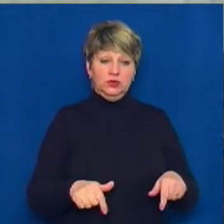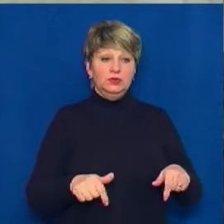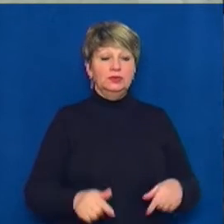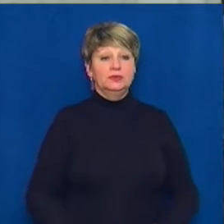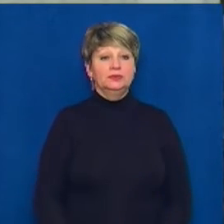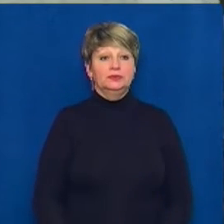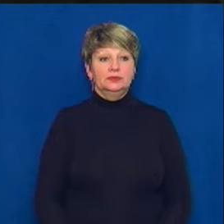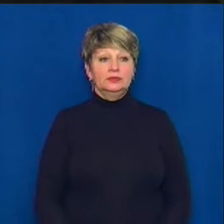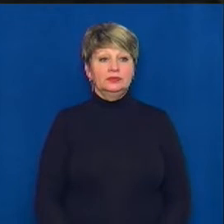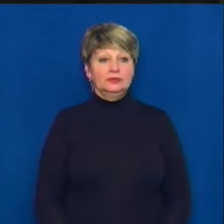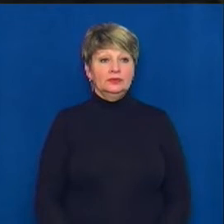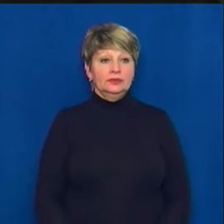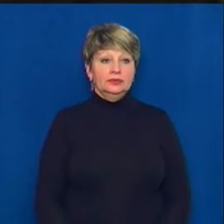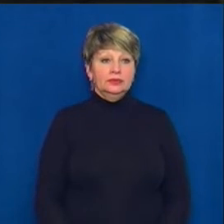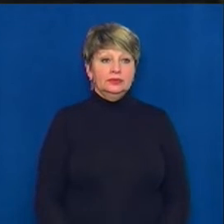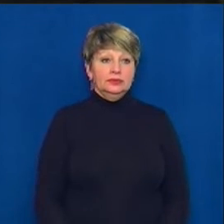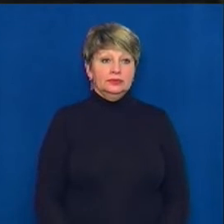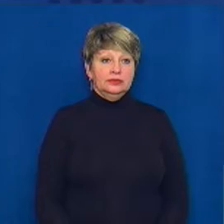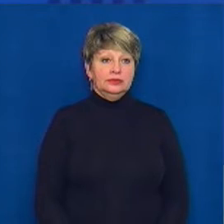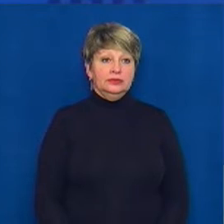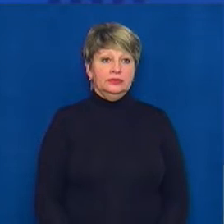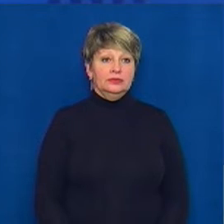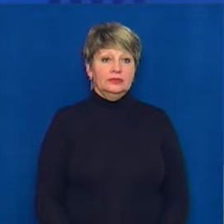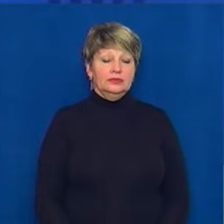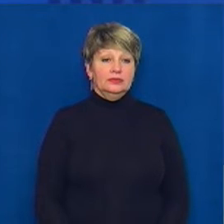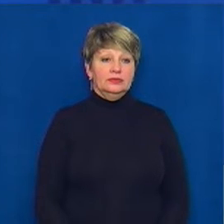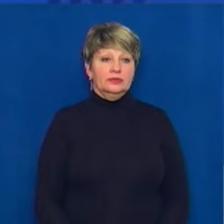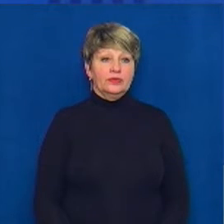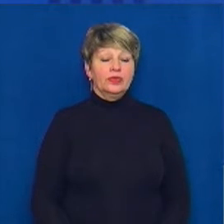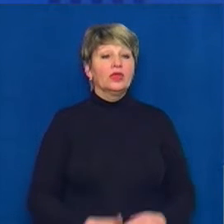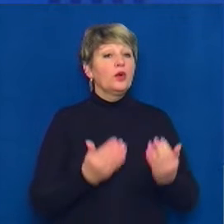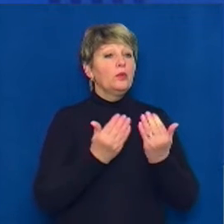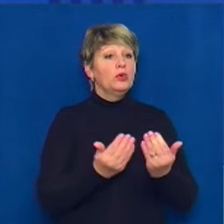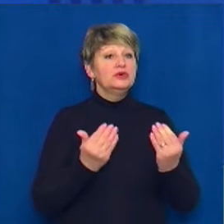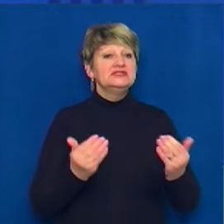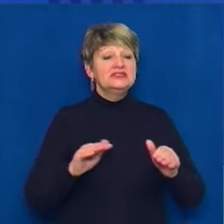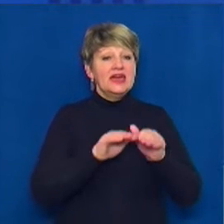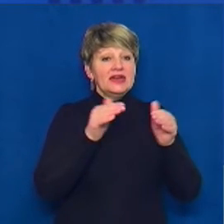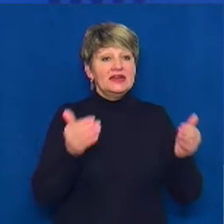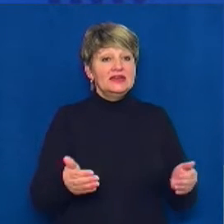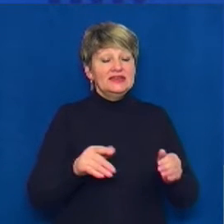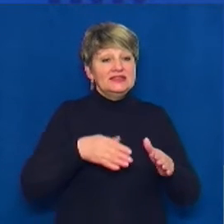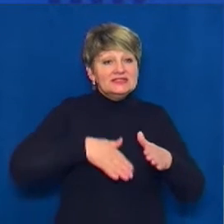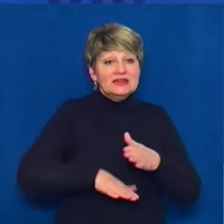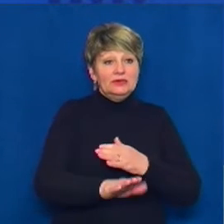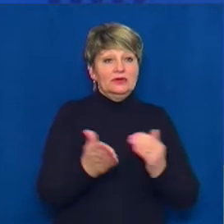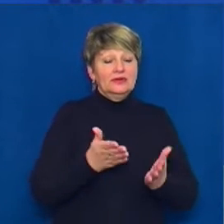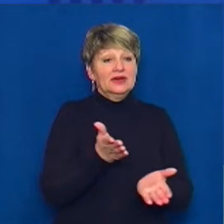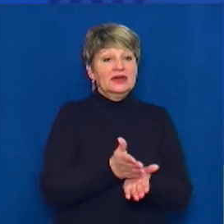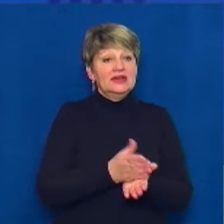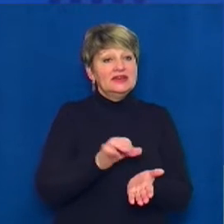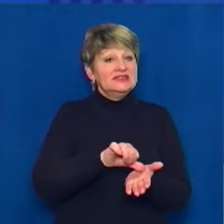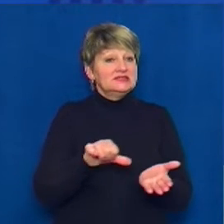Філенко, Сергій Ефімов. Новини на Суспільному. Тіркаси. Музей землянку партизанського загону, який діяв на